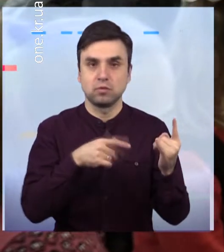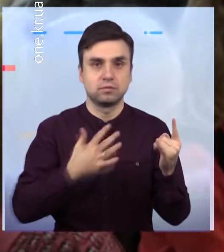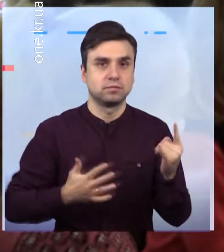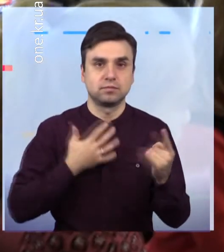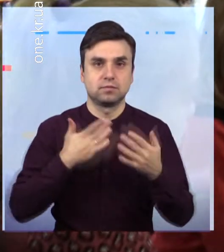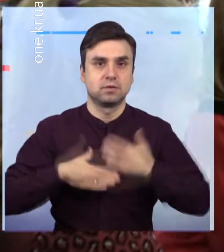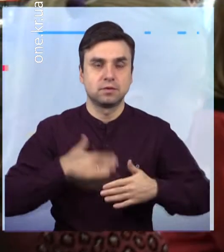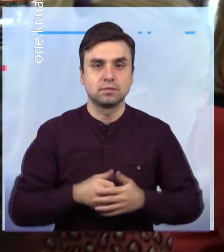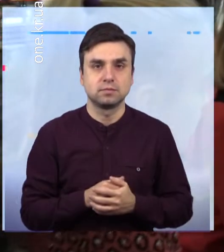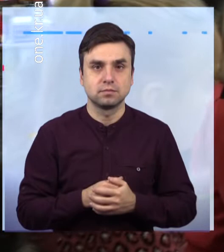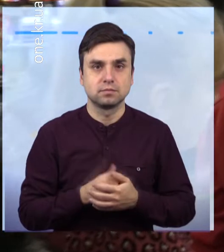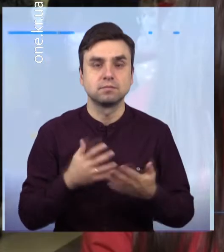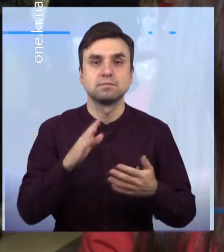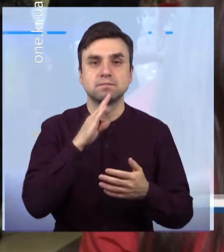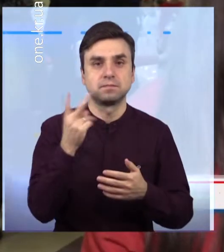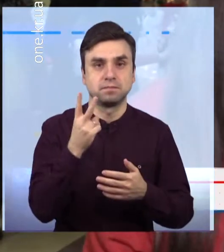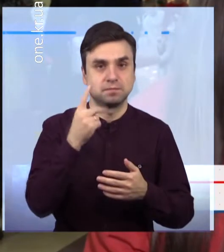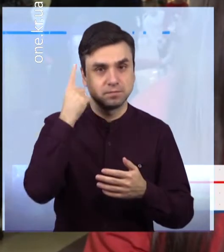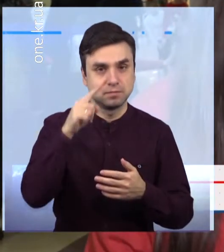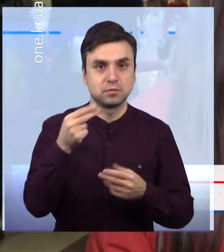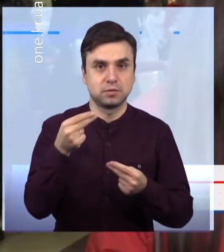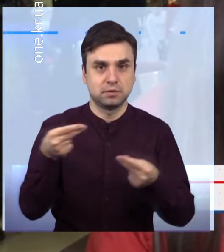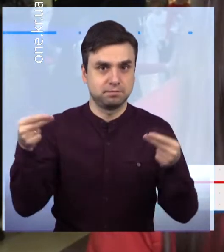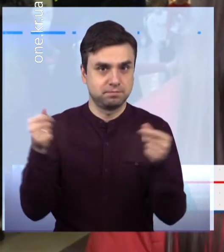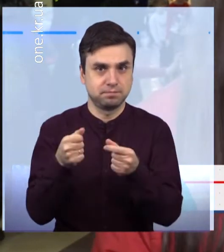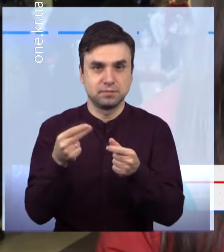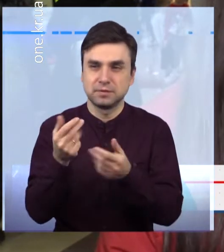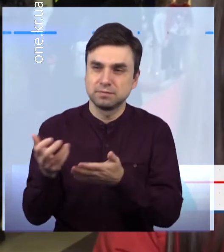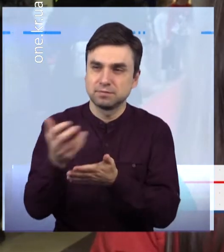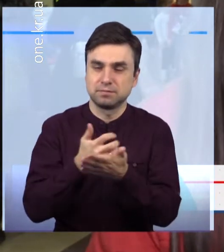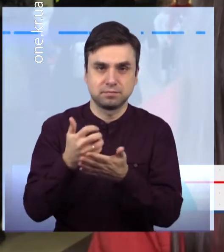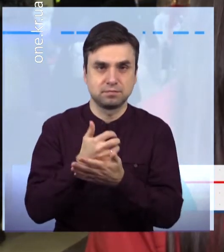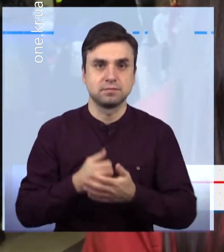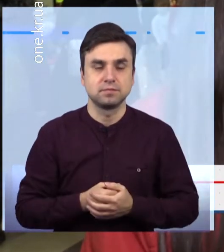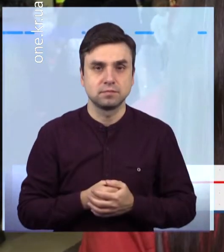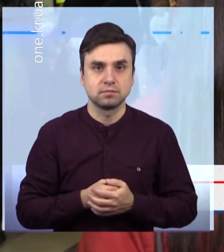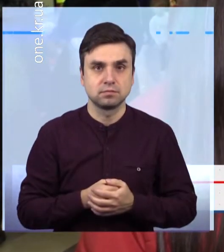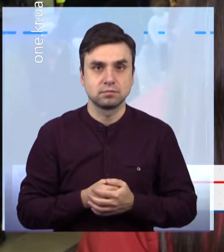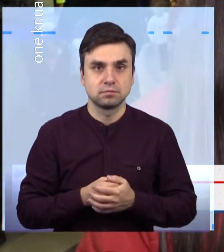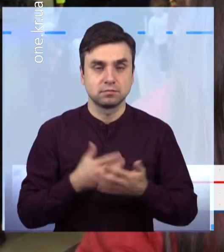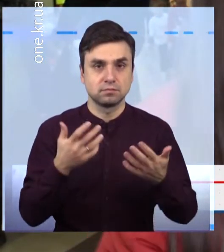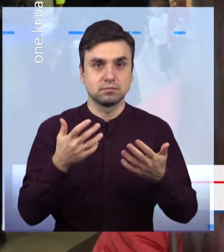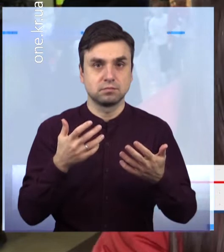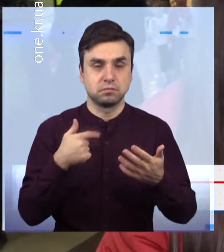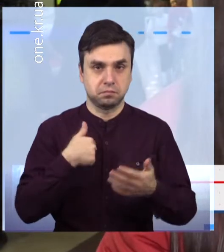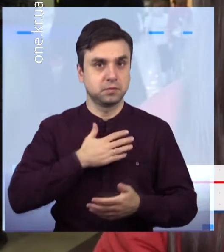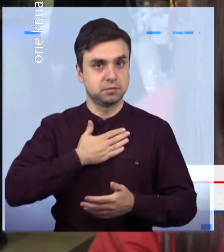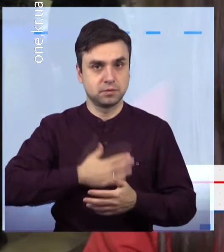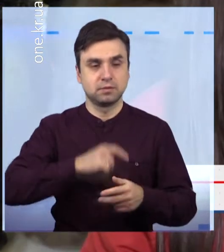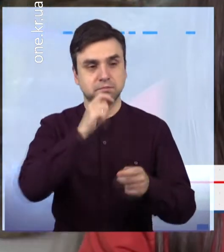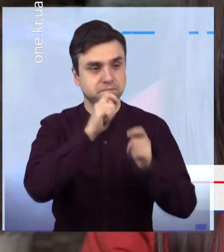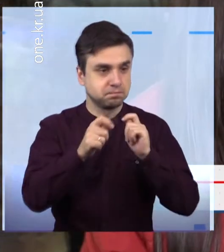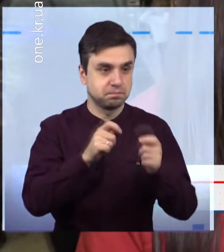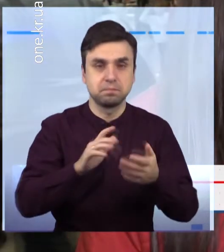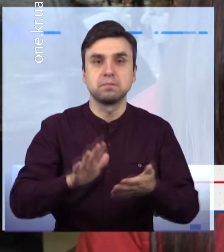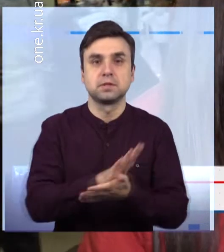більше отримаєш Це дуже приємно комусь робити добре, просто так Знаєте, діткам приємно їх радувати,